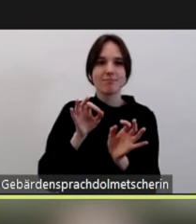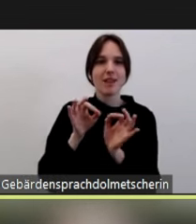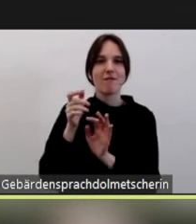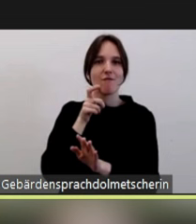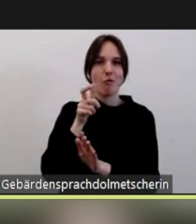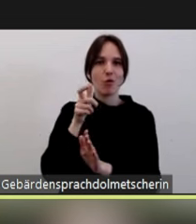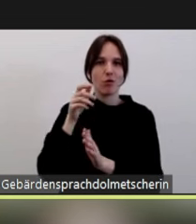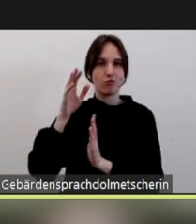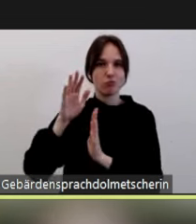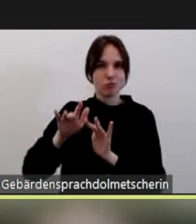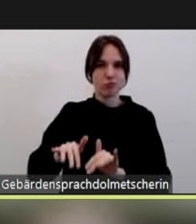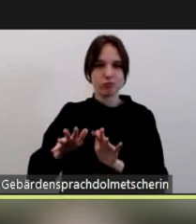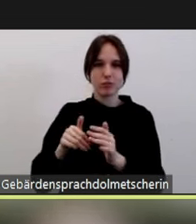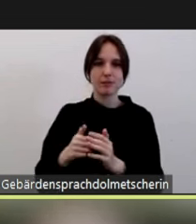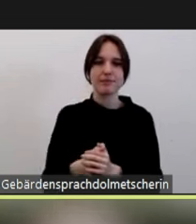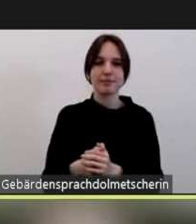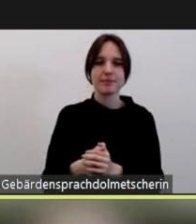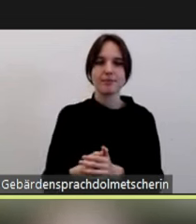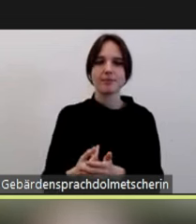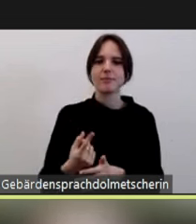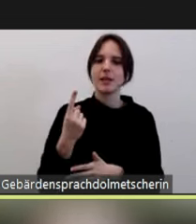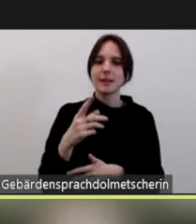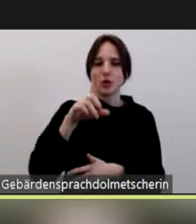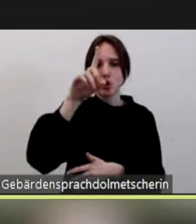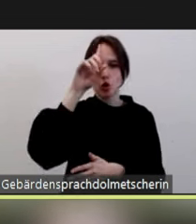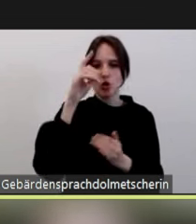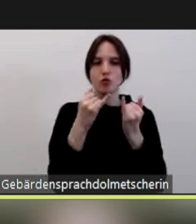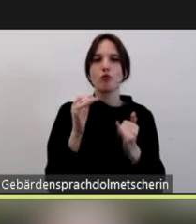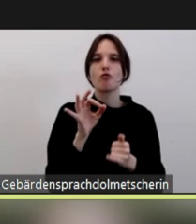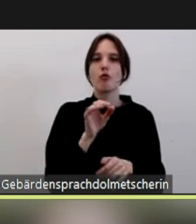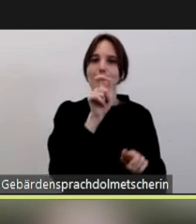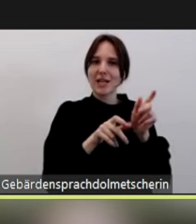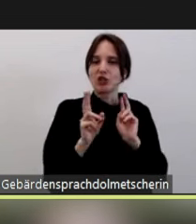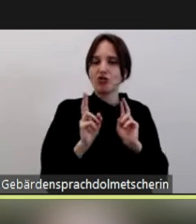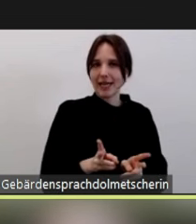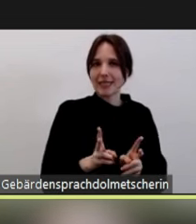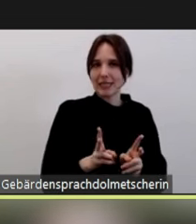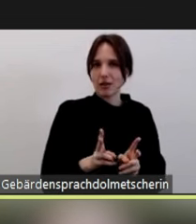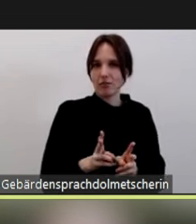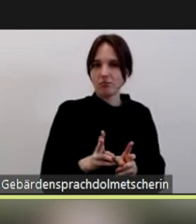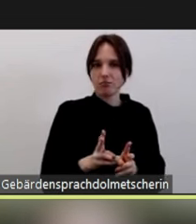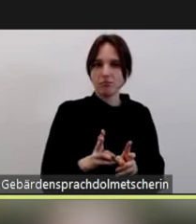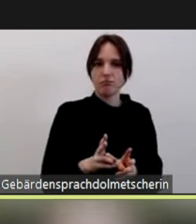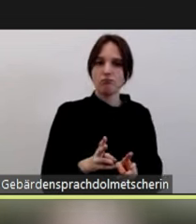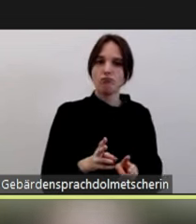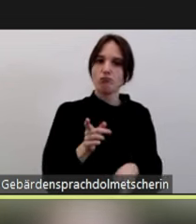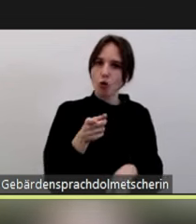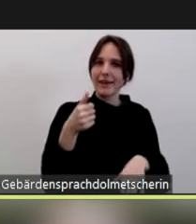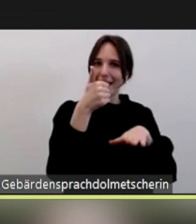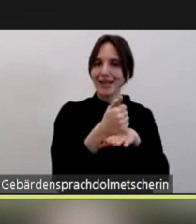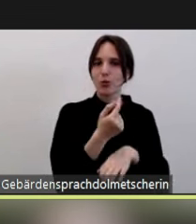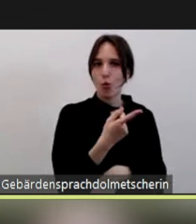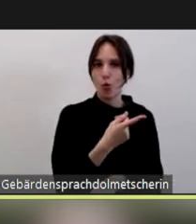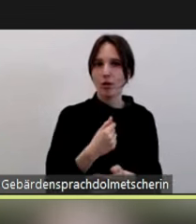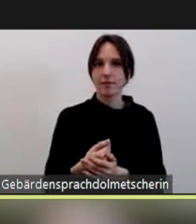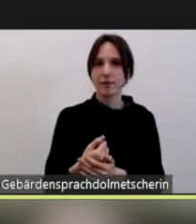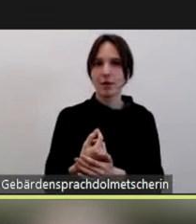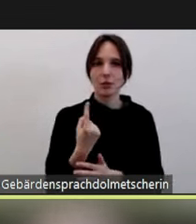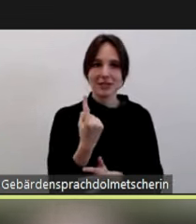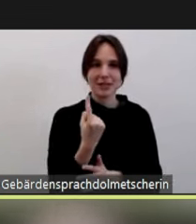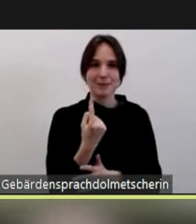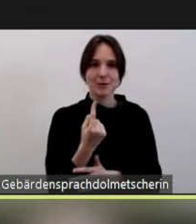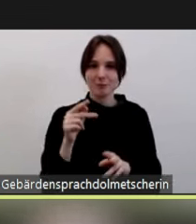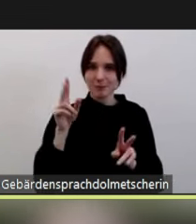und macht sehr prägnant zu Beginn des Lagebildes nochmal deutlich, dass antifeministische Angriffe